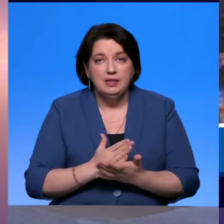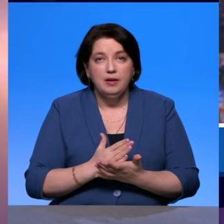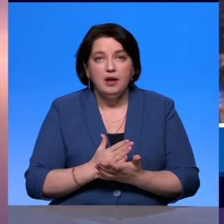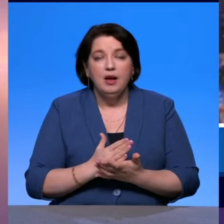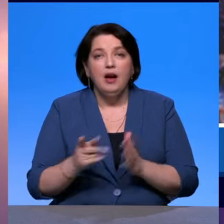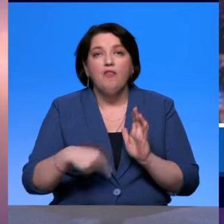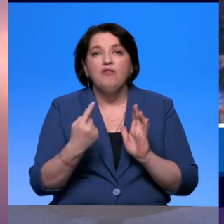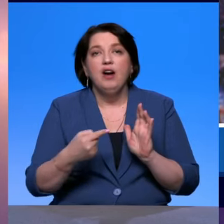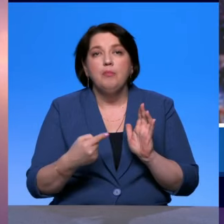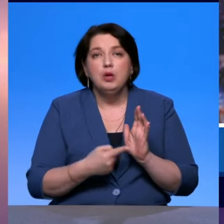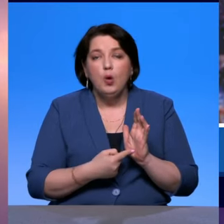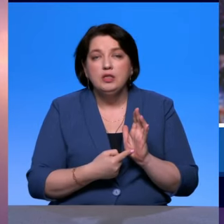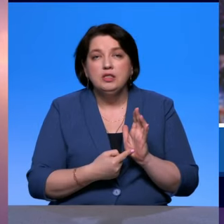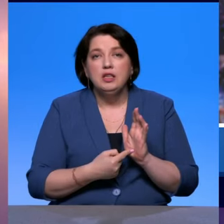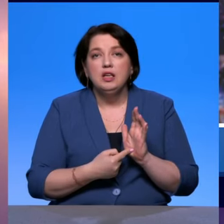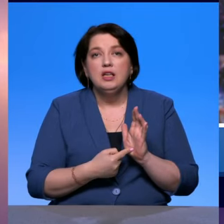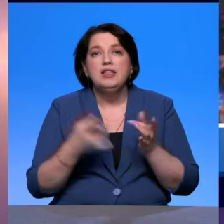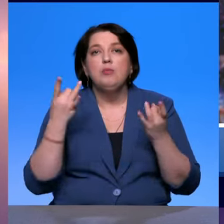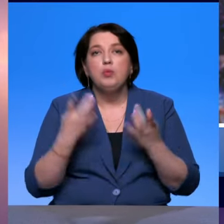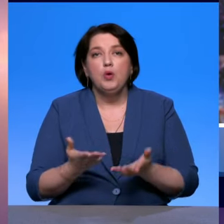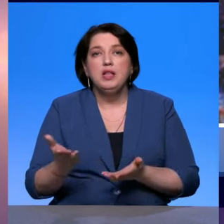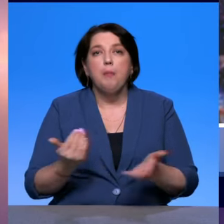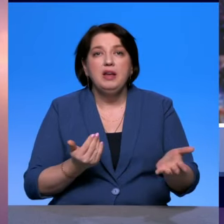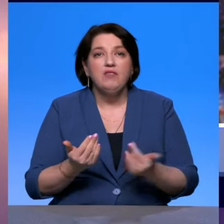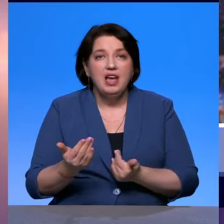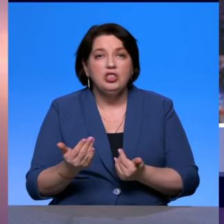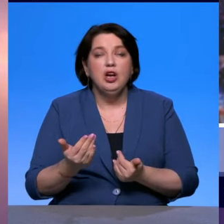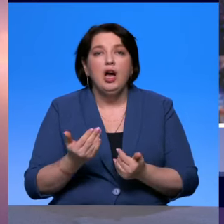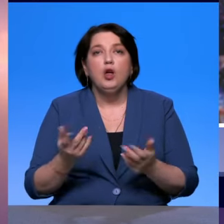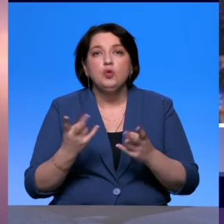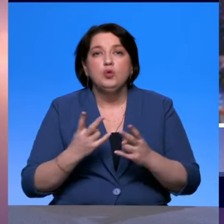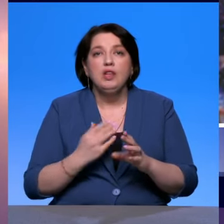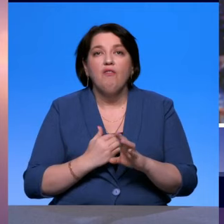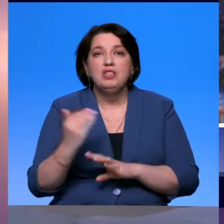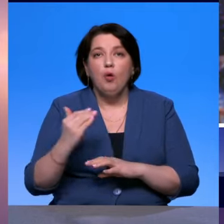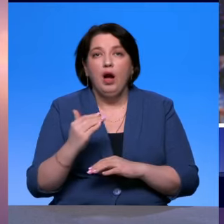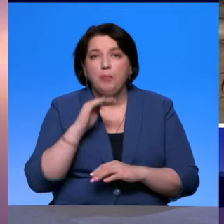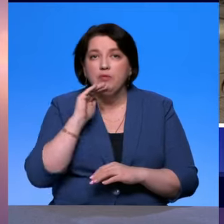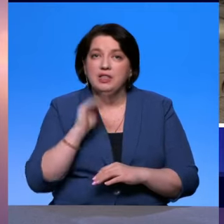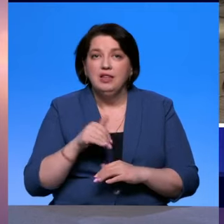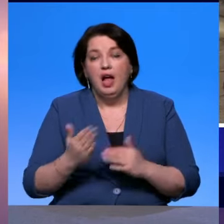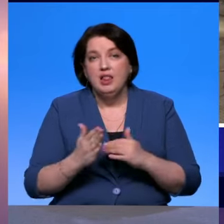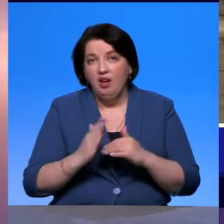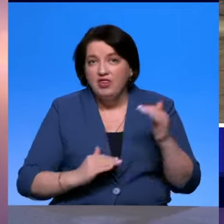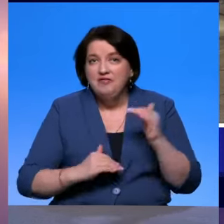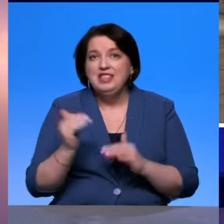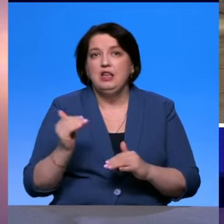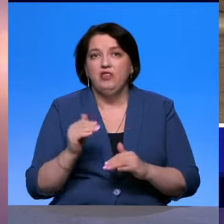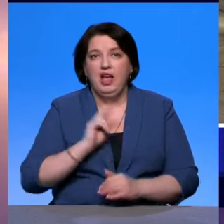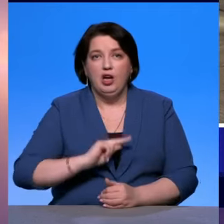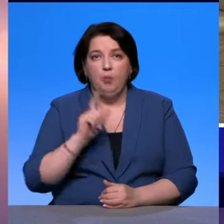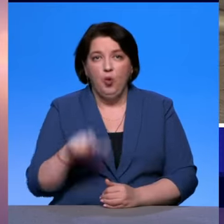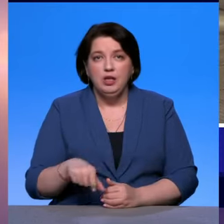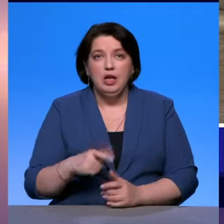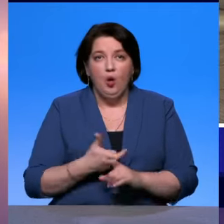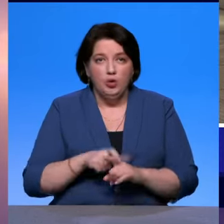стоит только в том, чтобы просто привлечь кадры, еще нужны высококвалифицированные кадры. Вот, естественно, этот вопрос у нас тоже